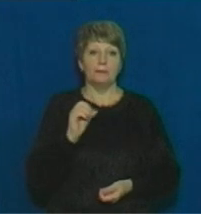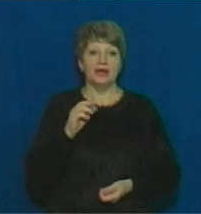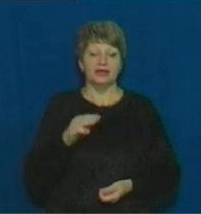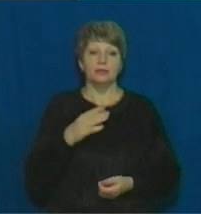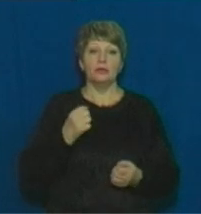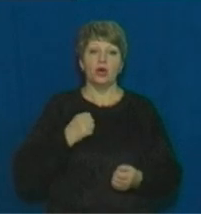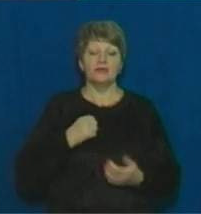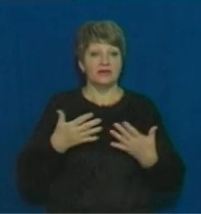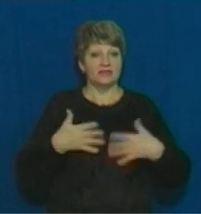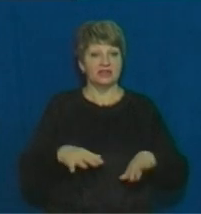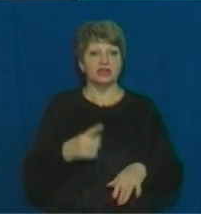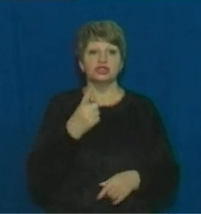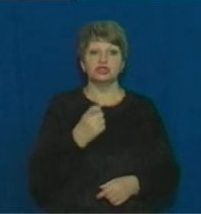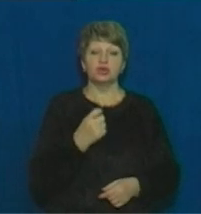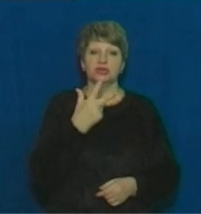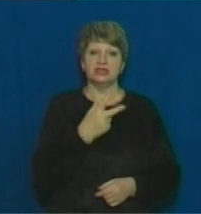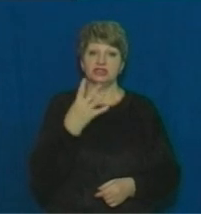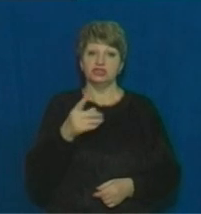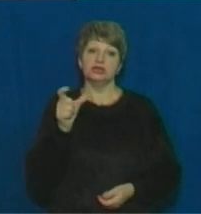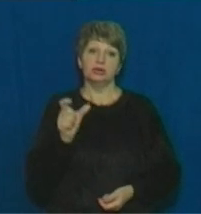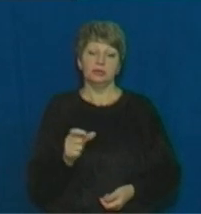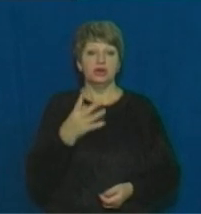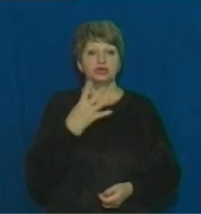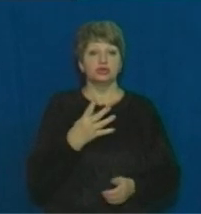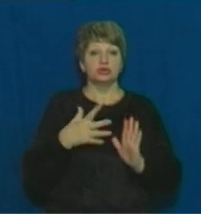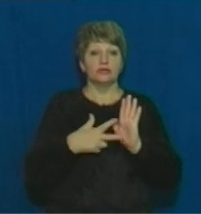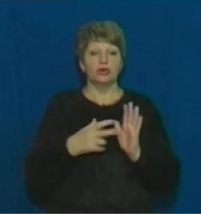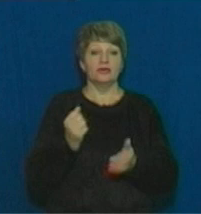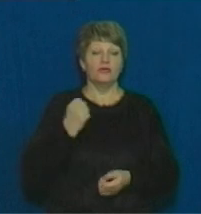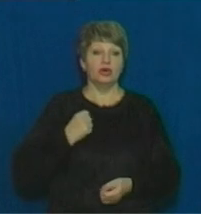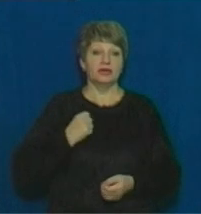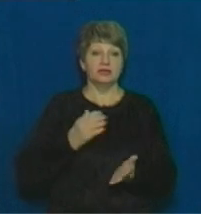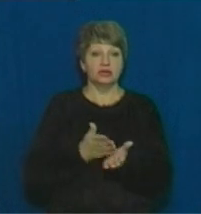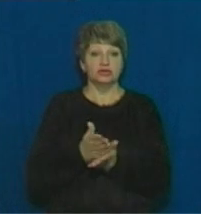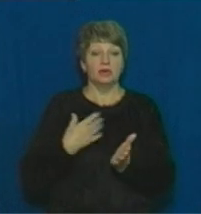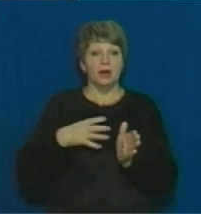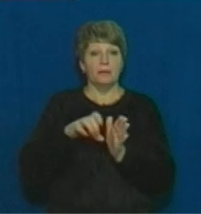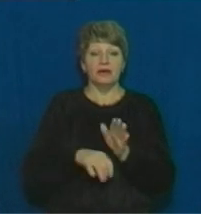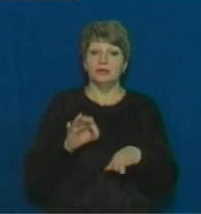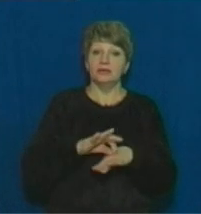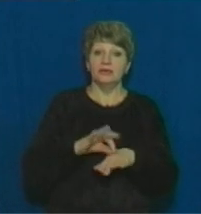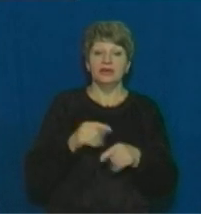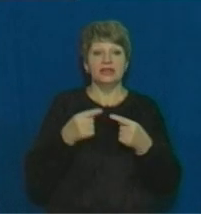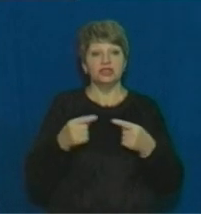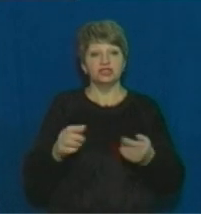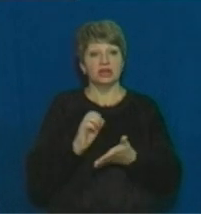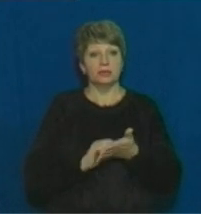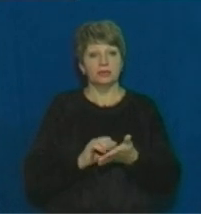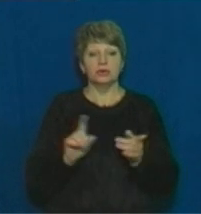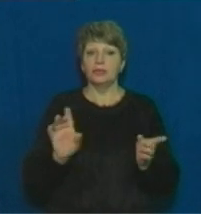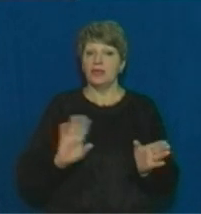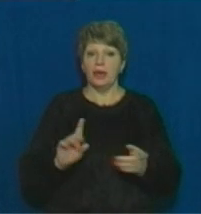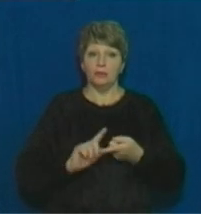Бойові втрати з них становлять 134 людини, 48 військовослужбовців загинули від захворювань та інших причин, що не